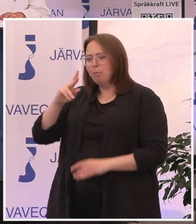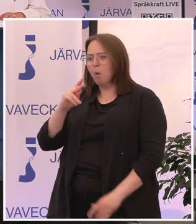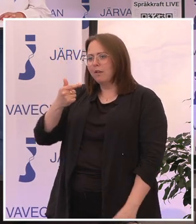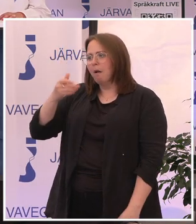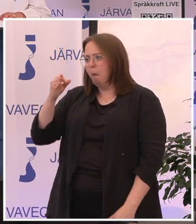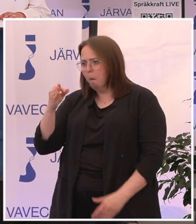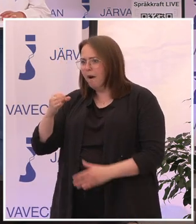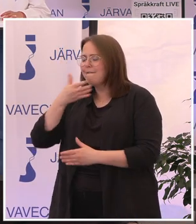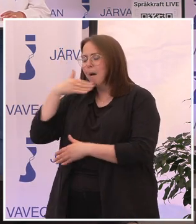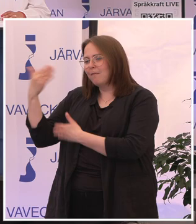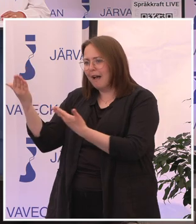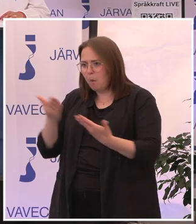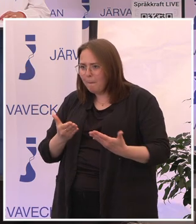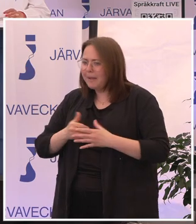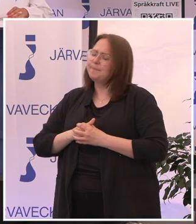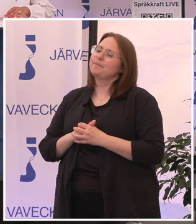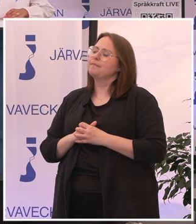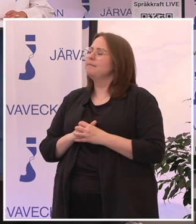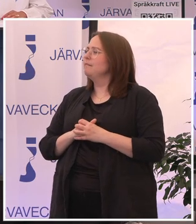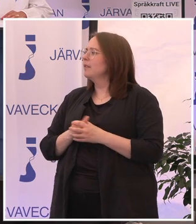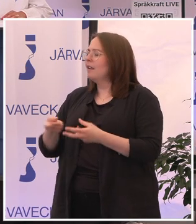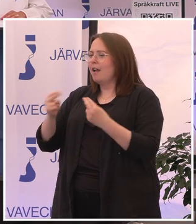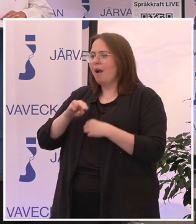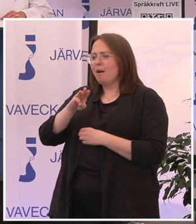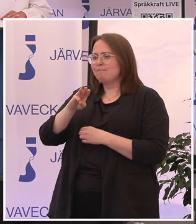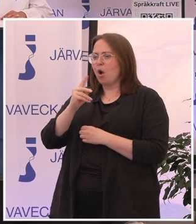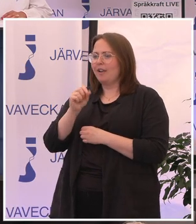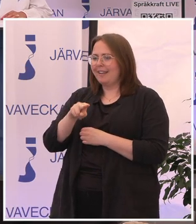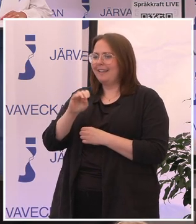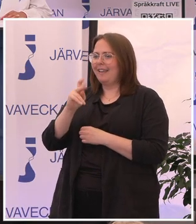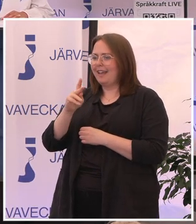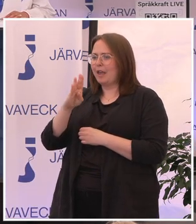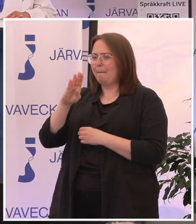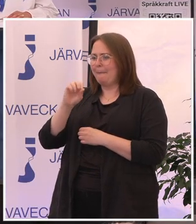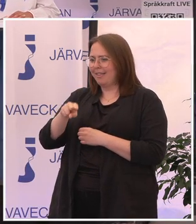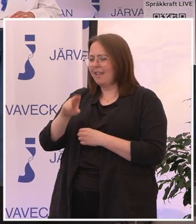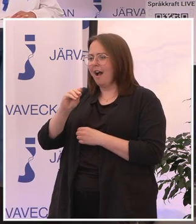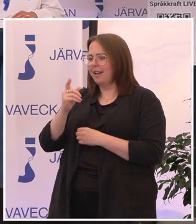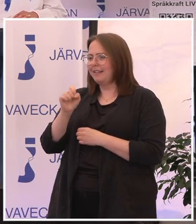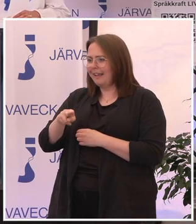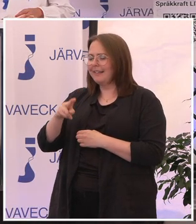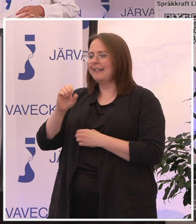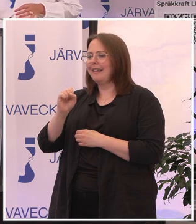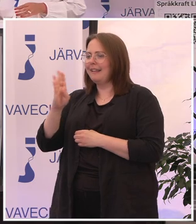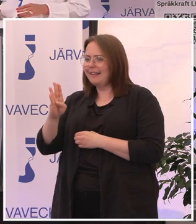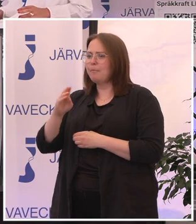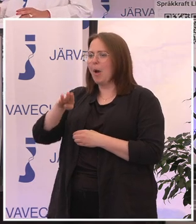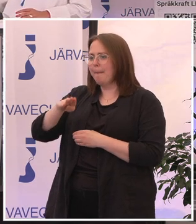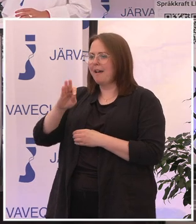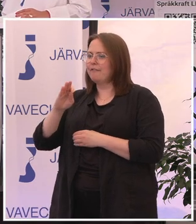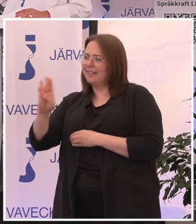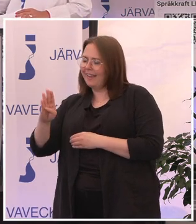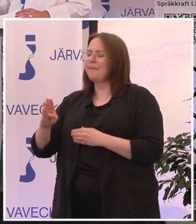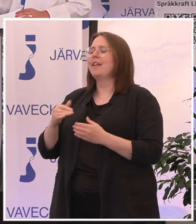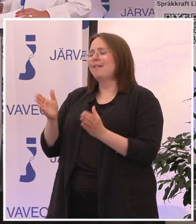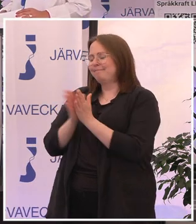Högskolan. Varmt välkommen ska du vara till denna scen. Och Malin Ekman, Aldén, generaldirektör för Myndigheten för delaktighet. En